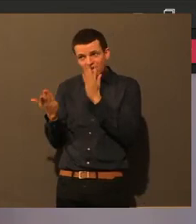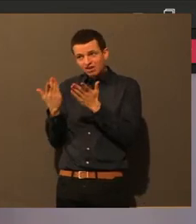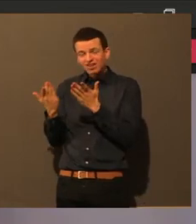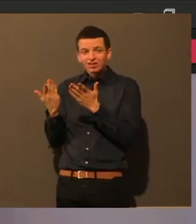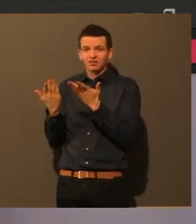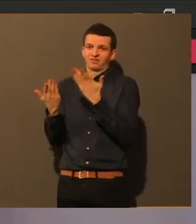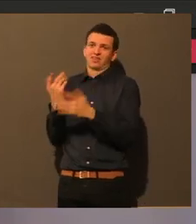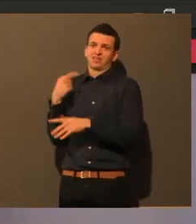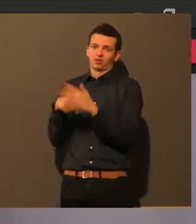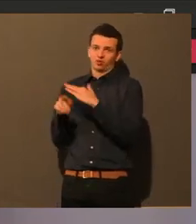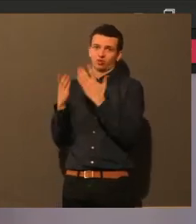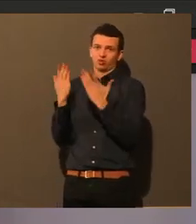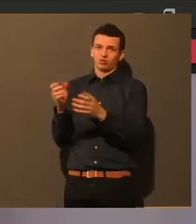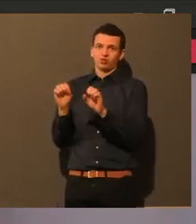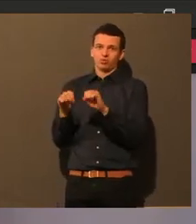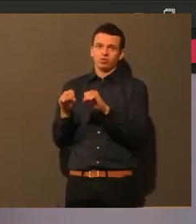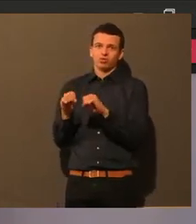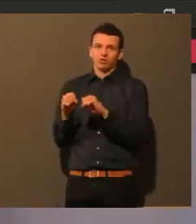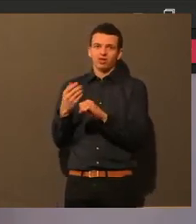dann auch behandelt.